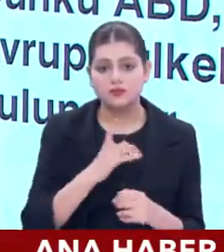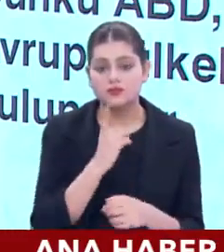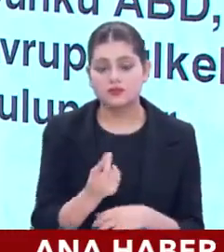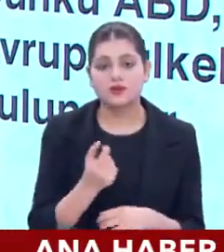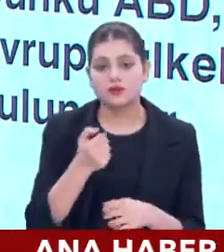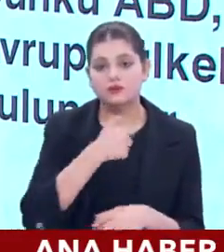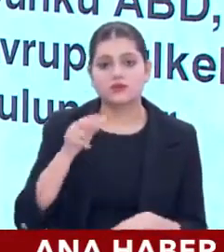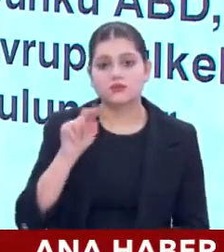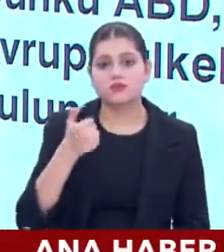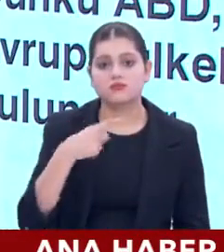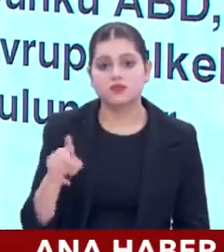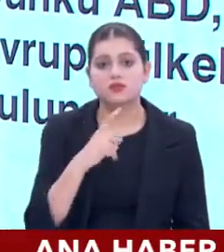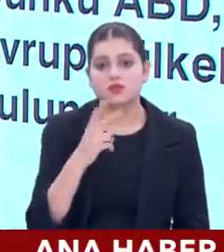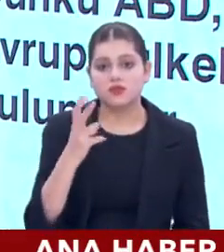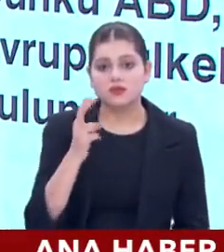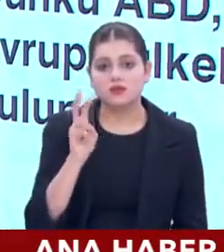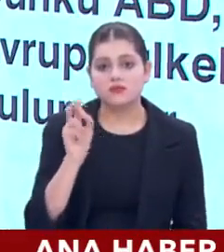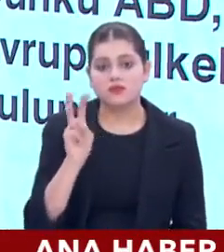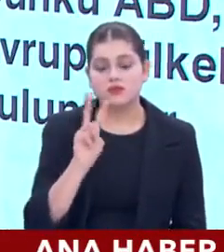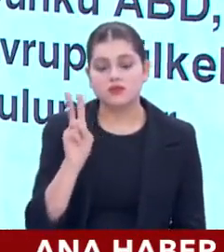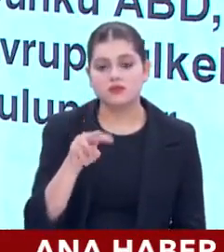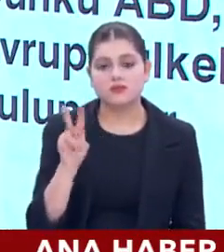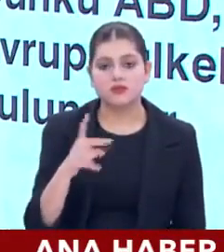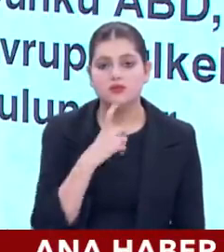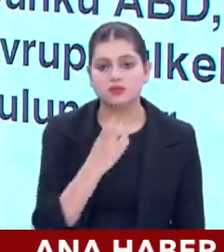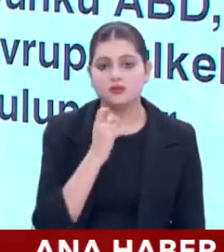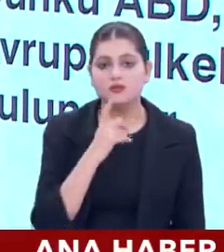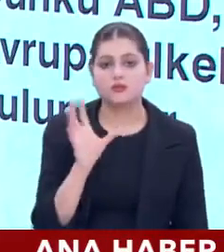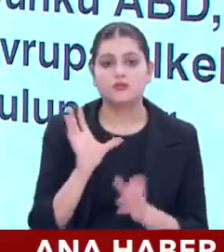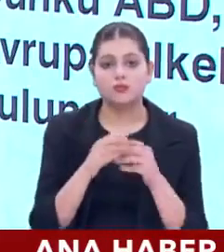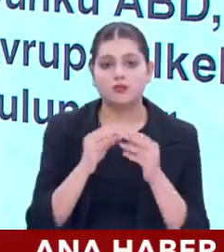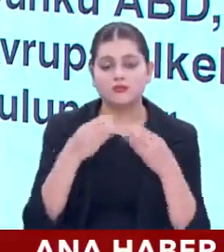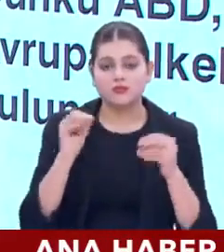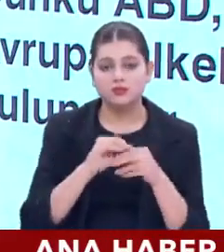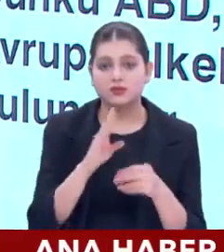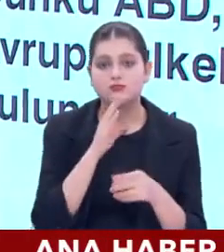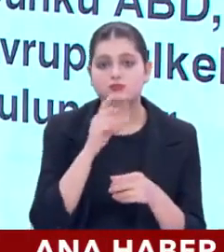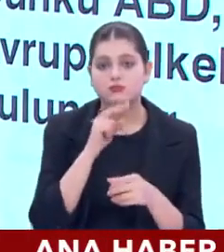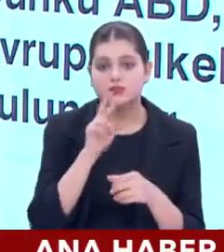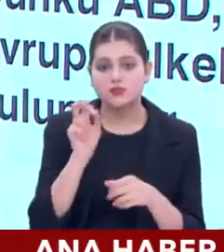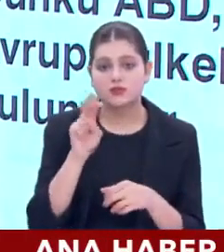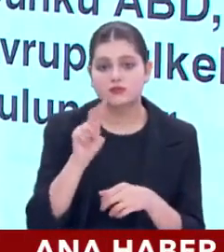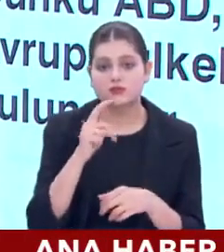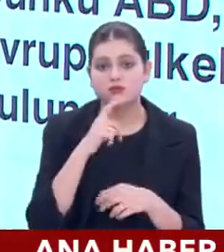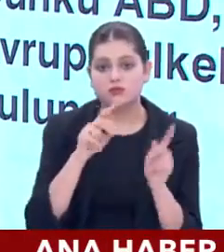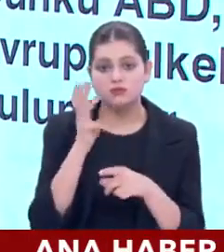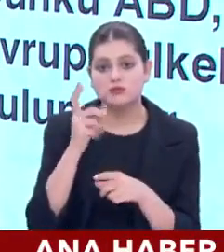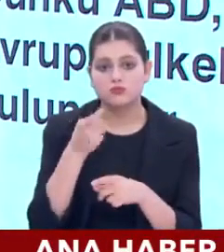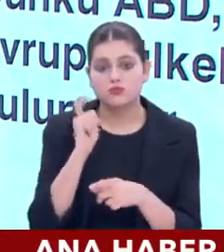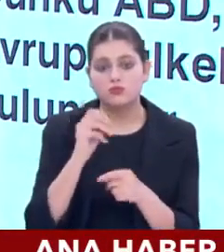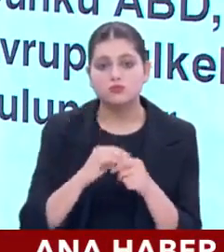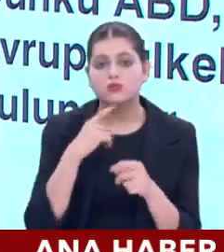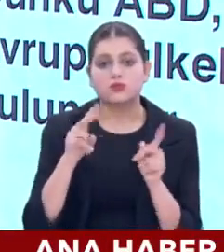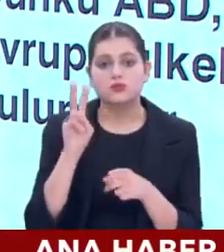üretilen konut 626 bin. 2020-2022 yılları arasında. Toplam konut satışında yabancı oranı 2021 %3,9.